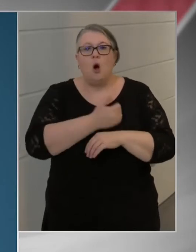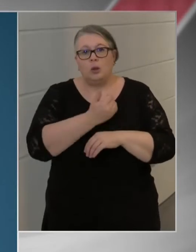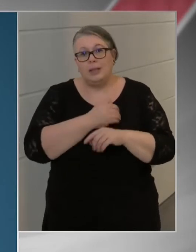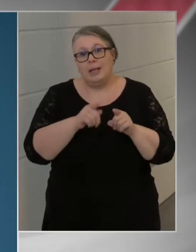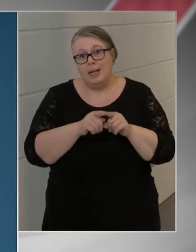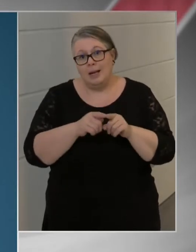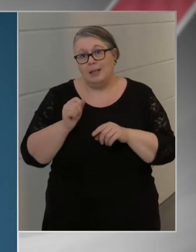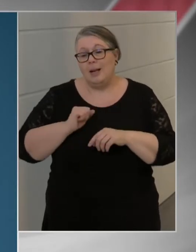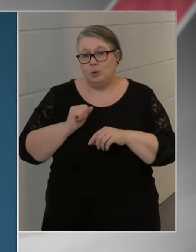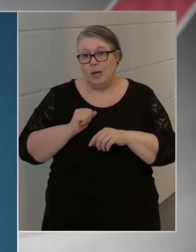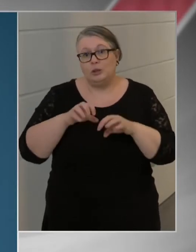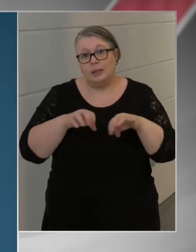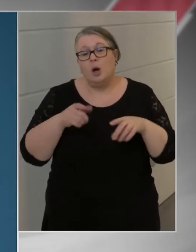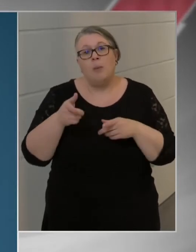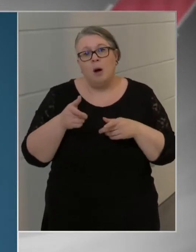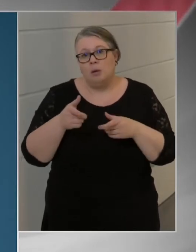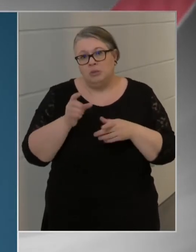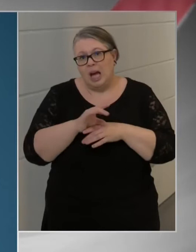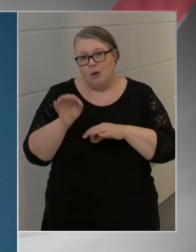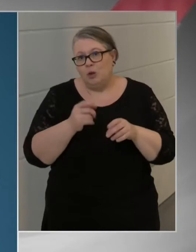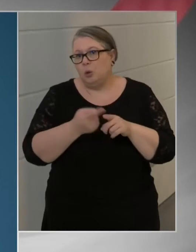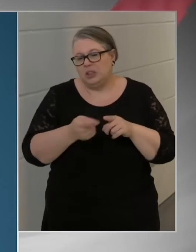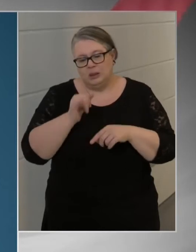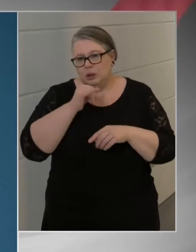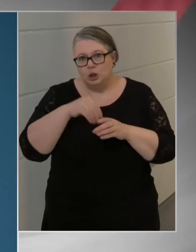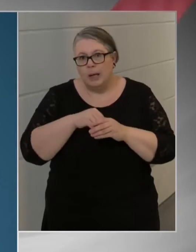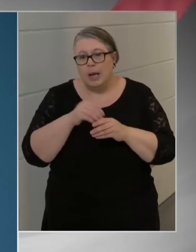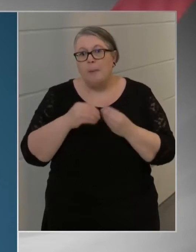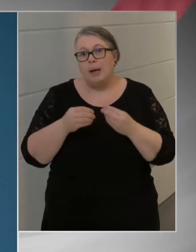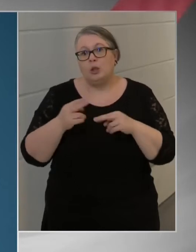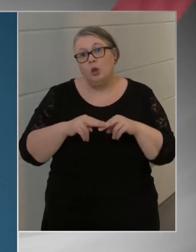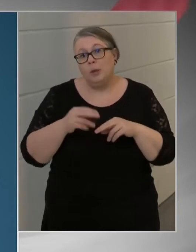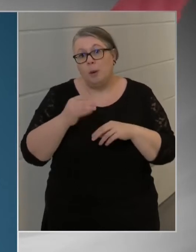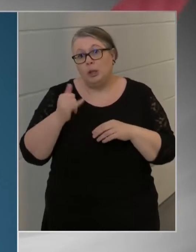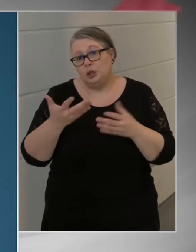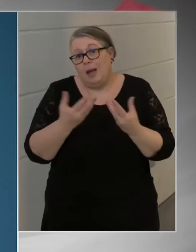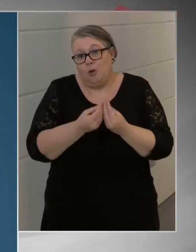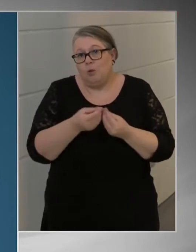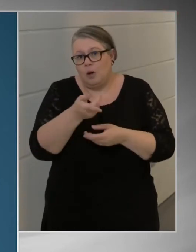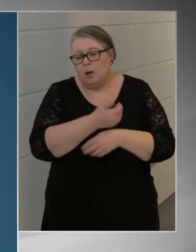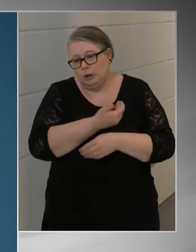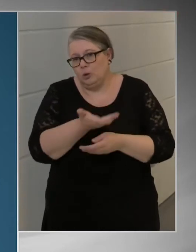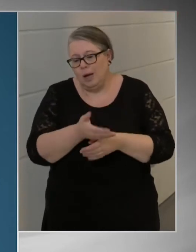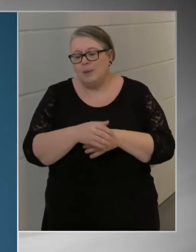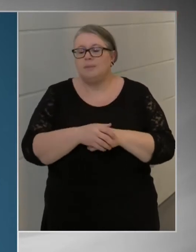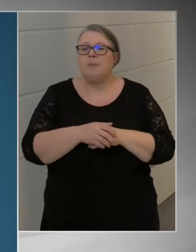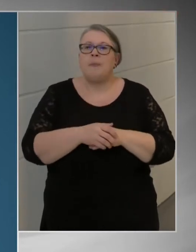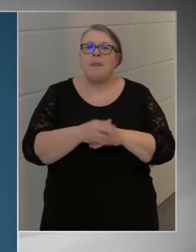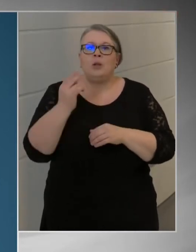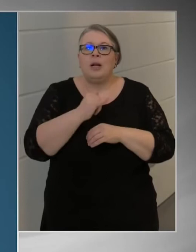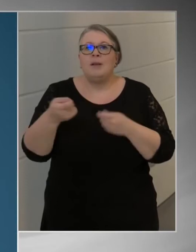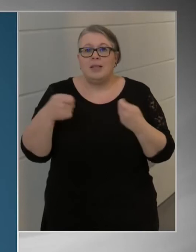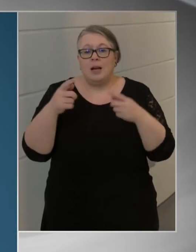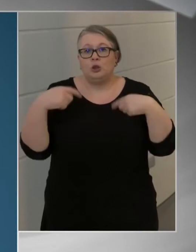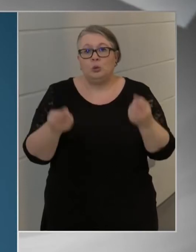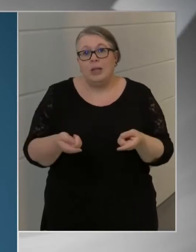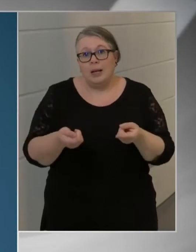ilyen tanulmányi kirándulást tesz, abban nem látunk járványügyi kockázatot, hiszen a többi napokon is együtt vannak az iskolában. A tanévzárás